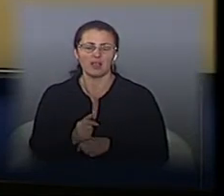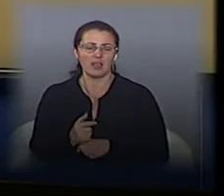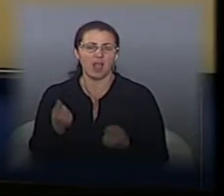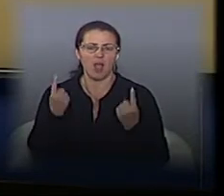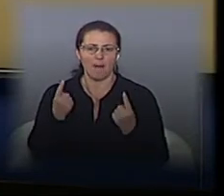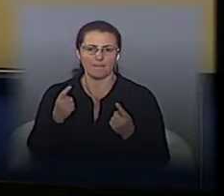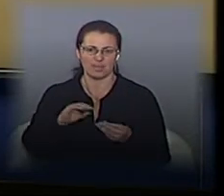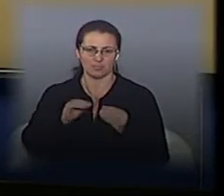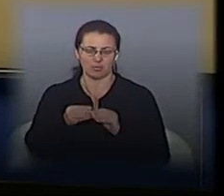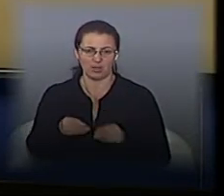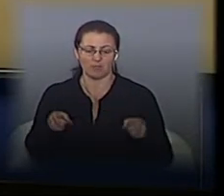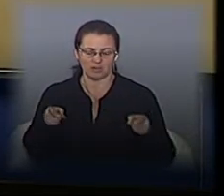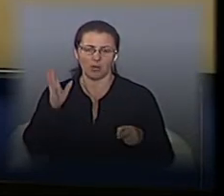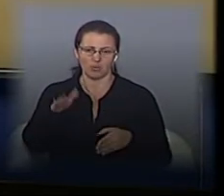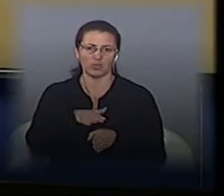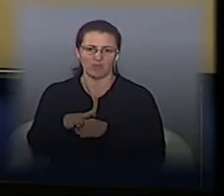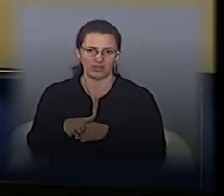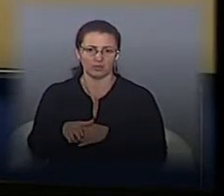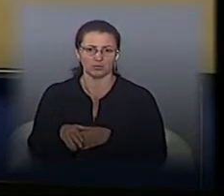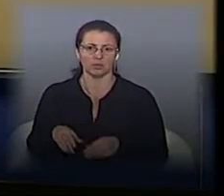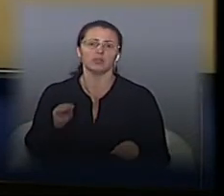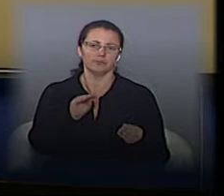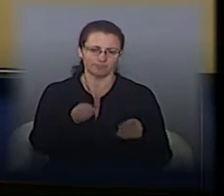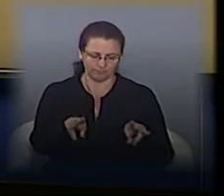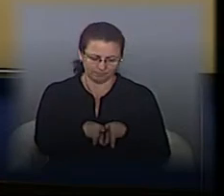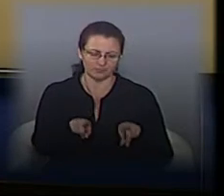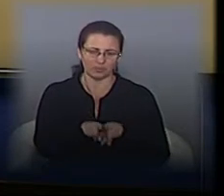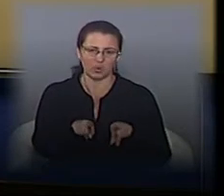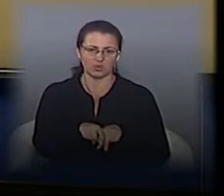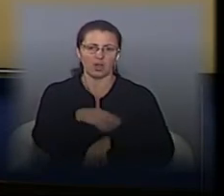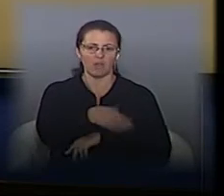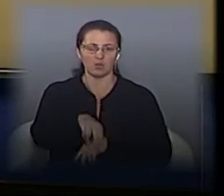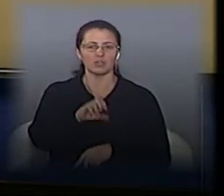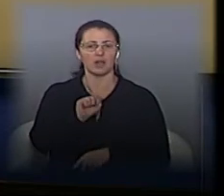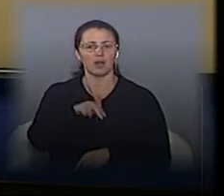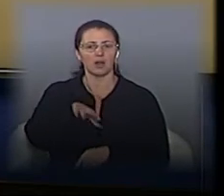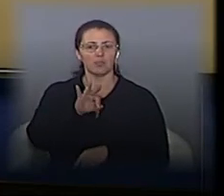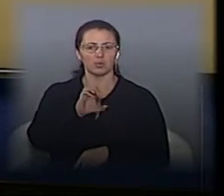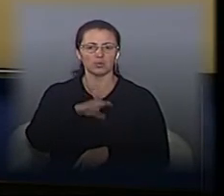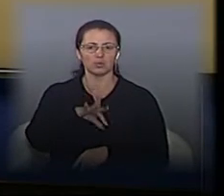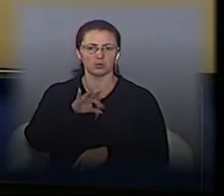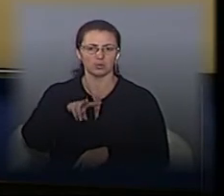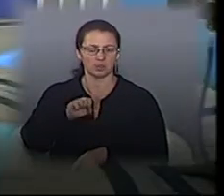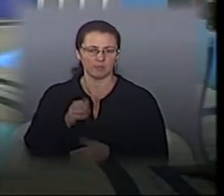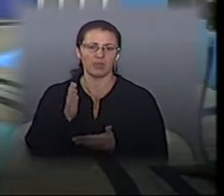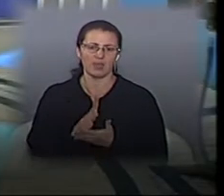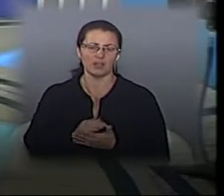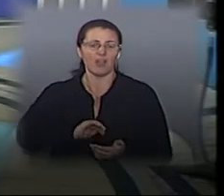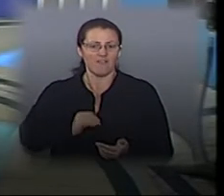Курмановича буде виконана. Це саме стосується і вулиці Данила Апостола. У нас так само Автодор є замовником проєкту зараз двох ділянок